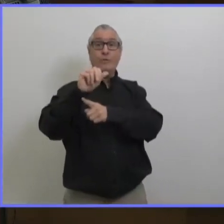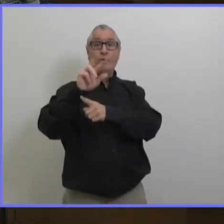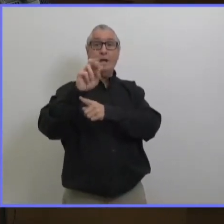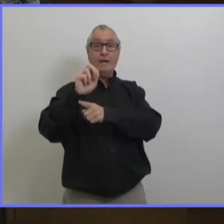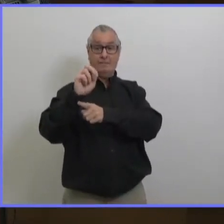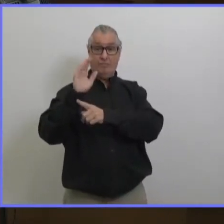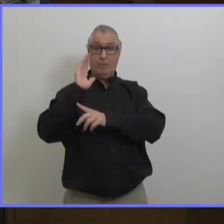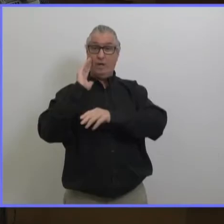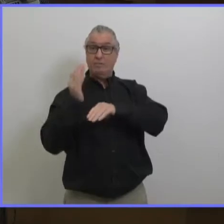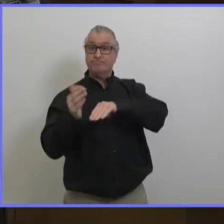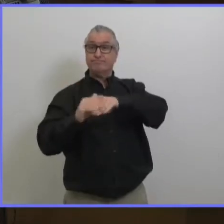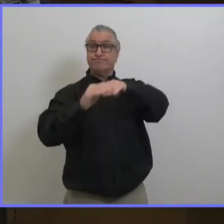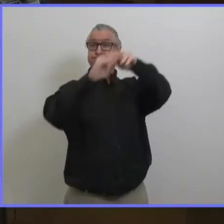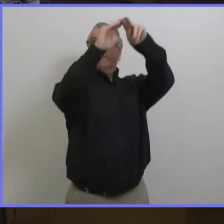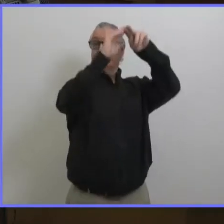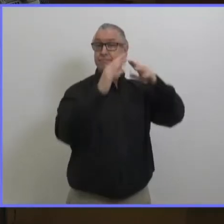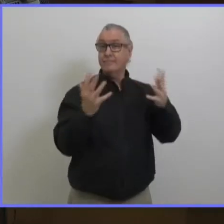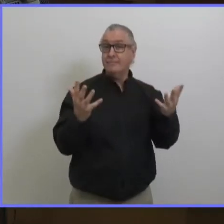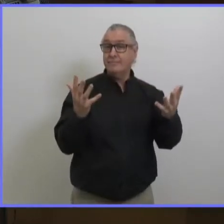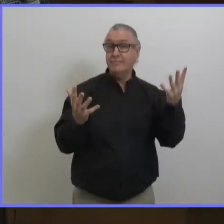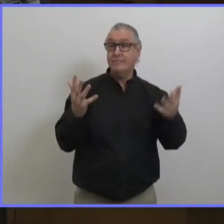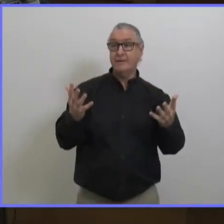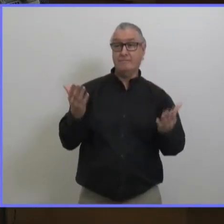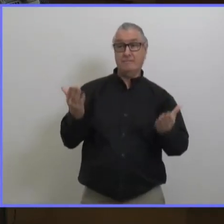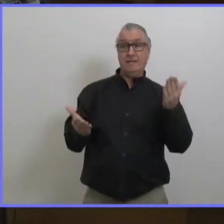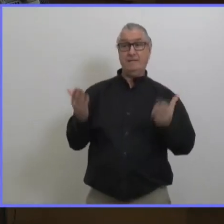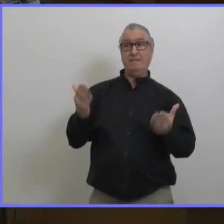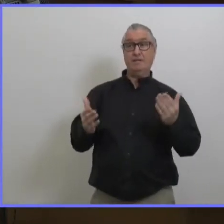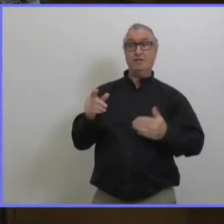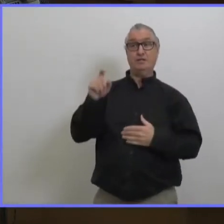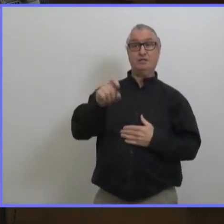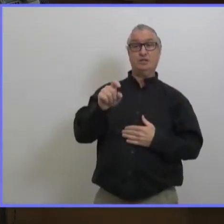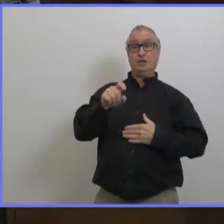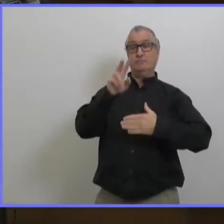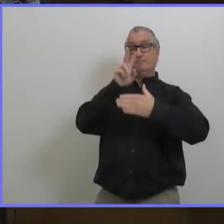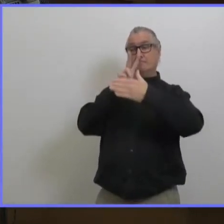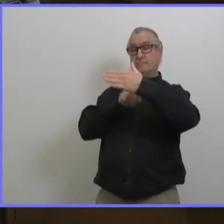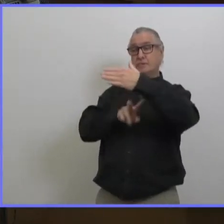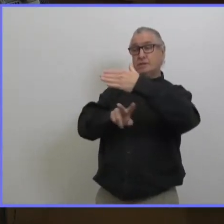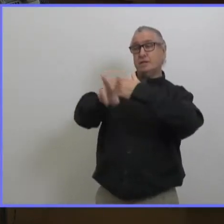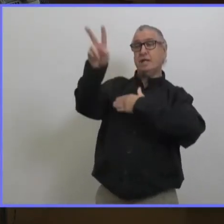je sais que vous êtes opposé à la publication de votre modèle de vos données de modélisation